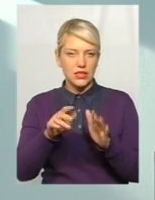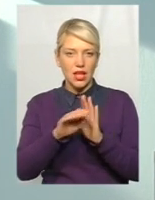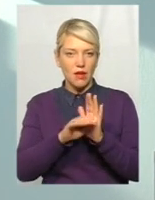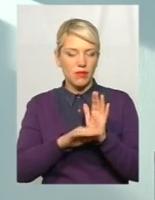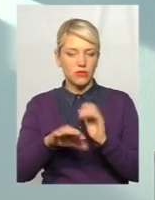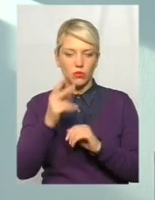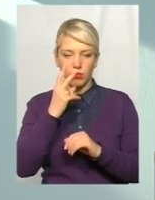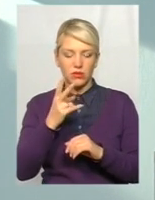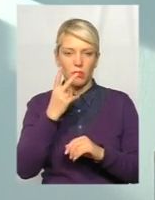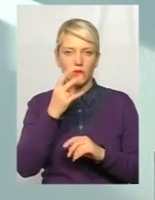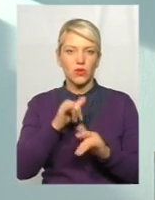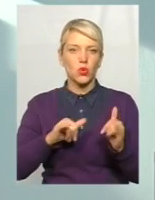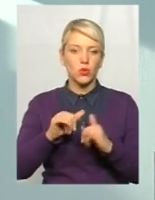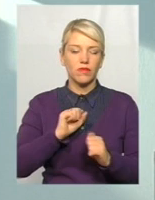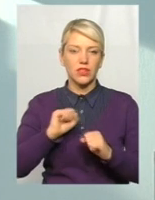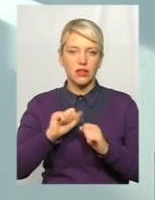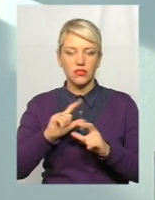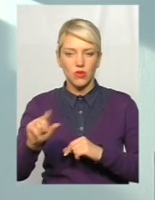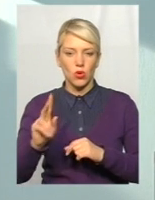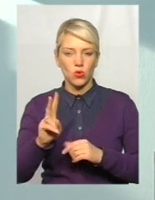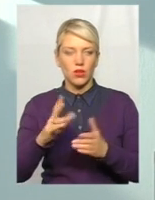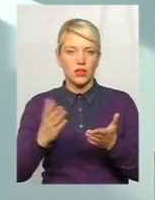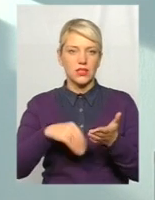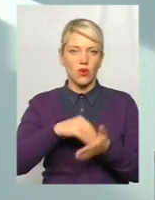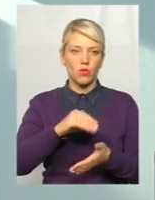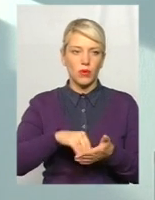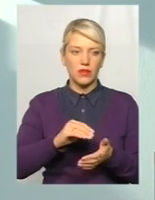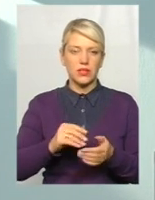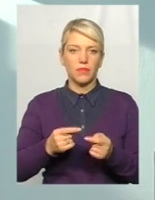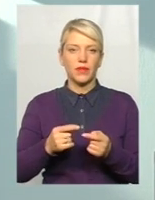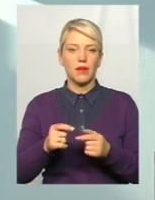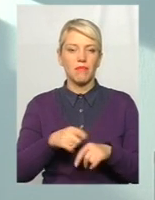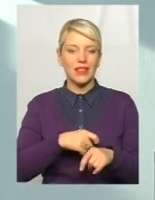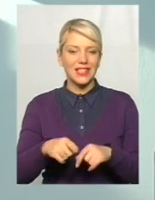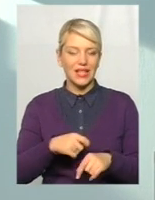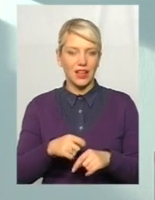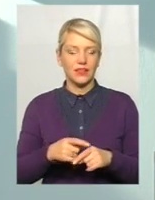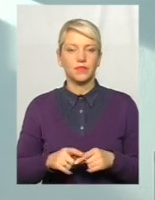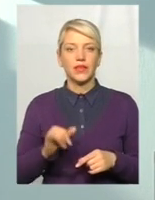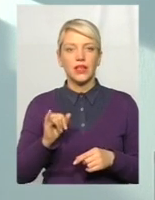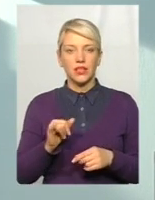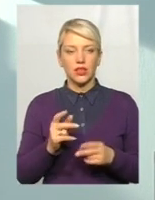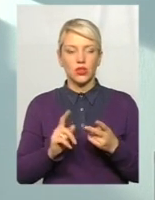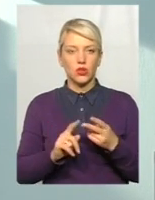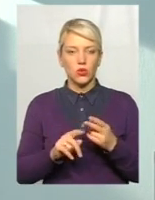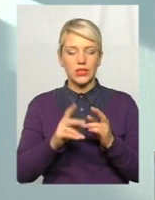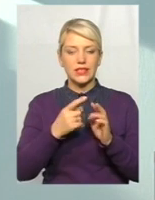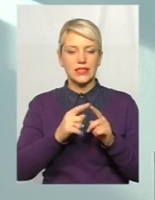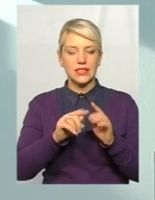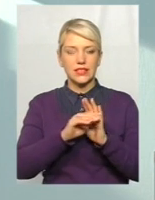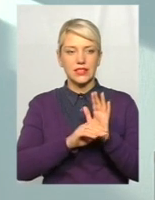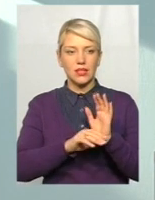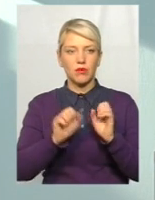відправляється в відрядження, чи які матеріали закуповуються. Це одне питання. А другое питання – те, що система може просто в якийсь момент